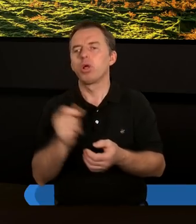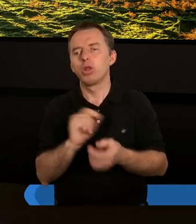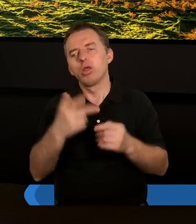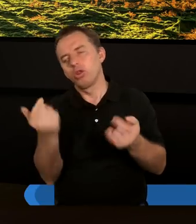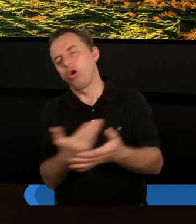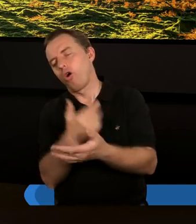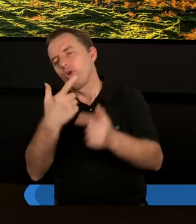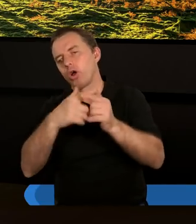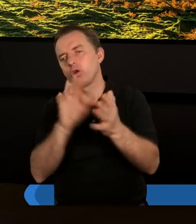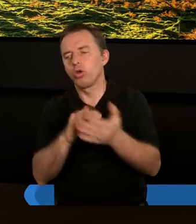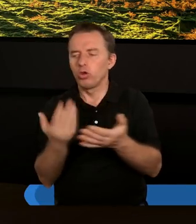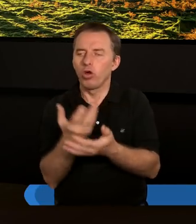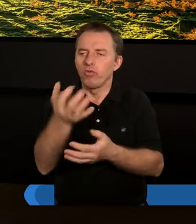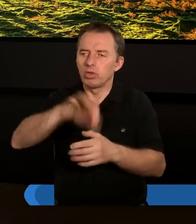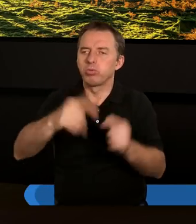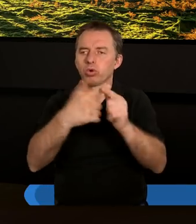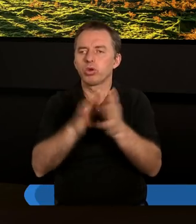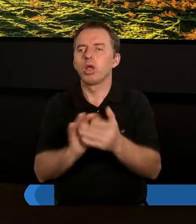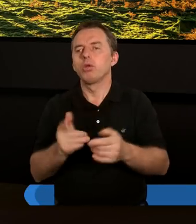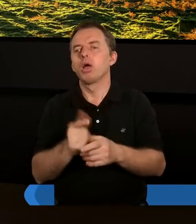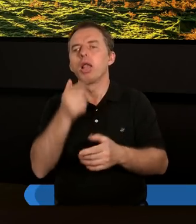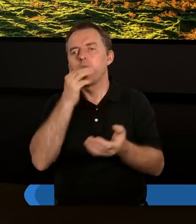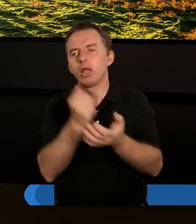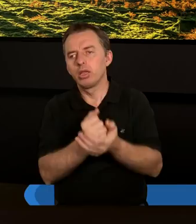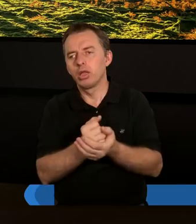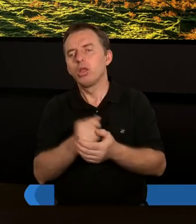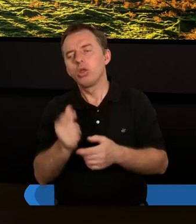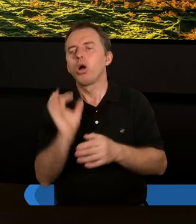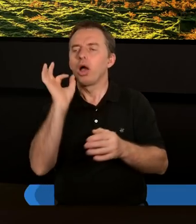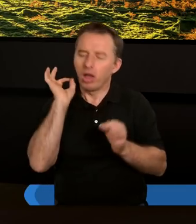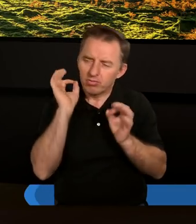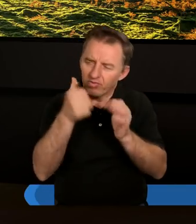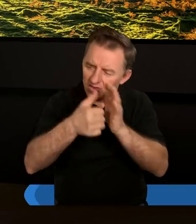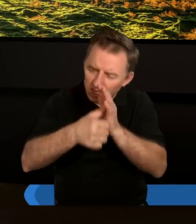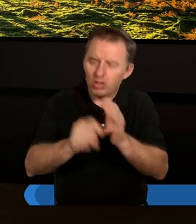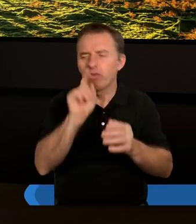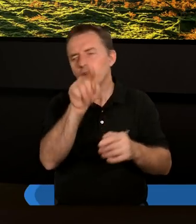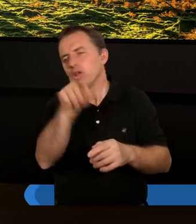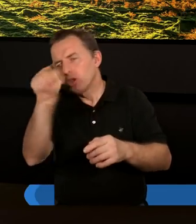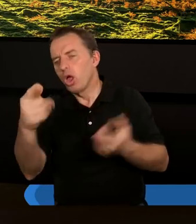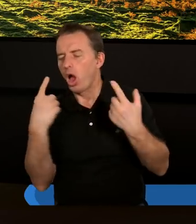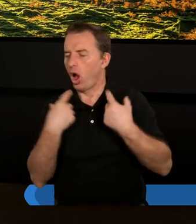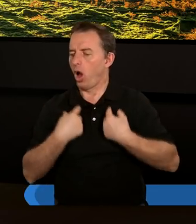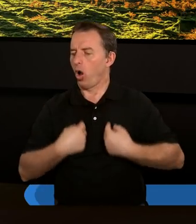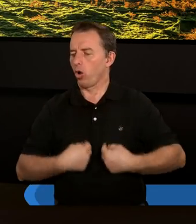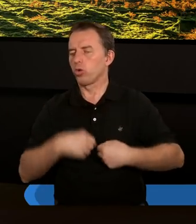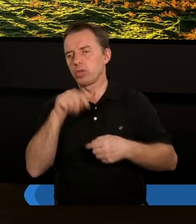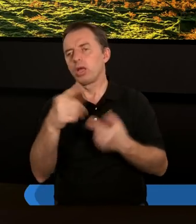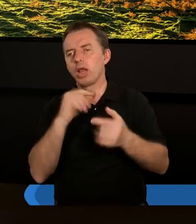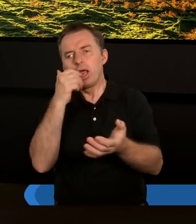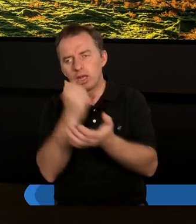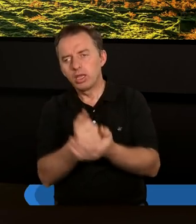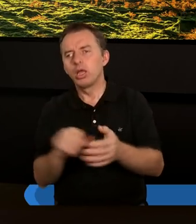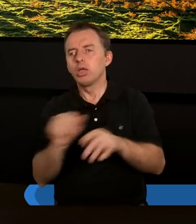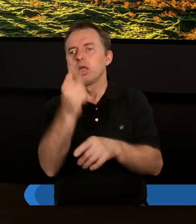całych kościołów, do całych zborów, ale kilka z jego listów to są listy do konkretnych osób. Jeden z takich bardzo ciekawych listów,